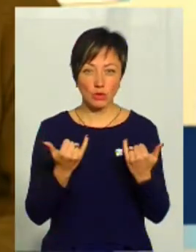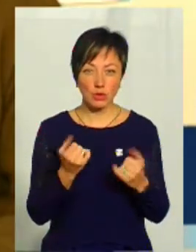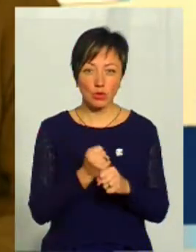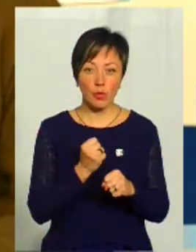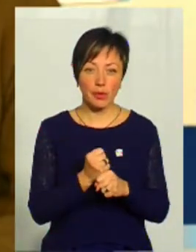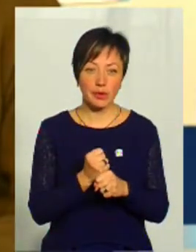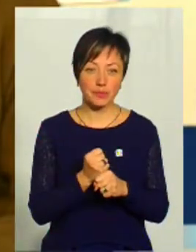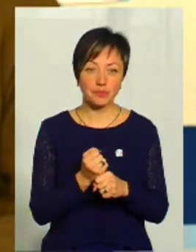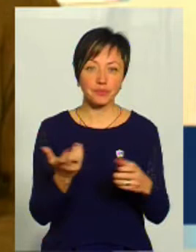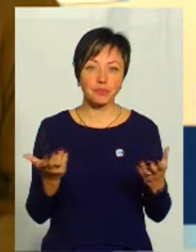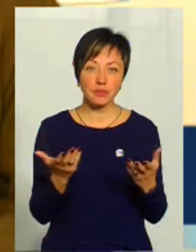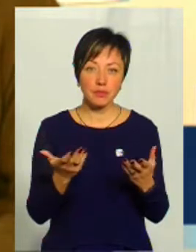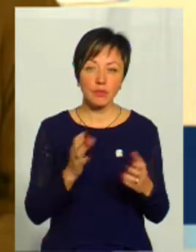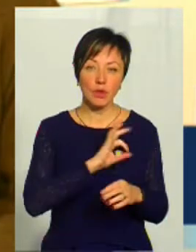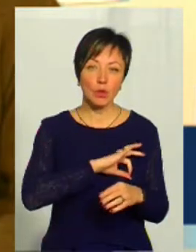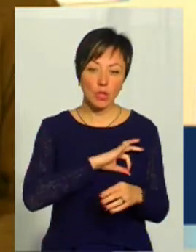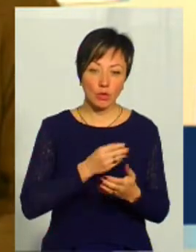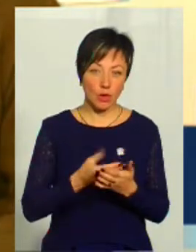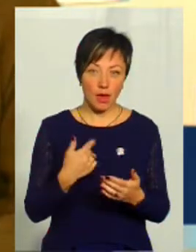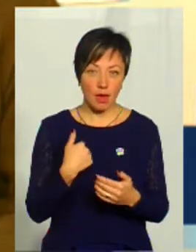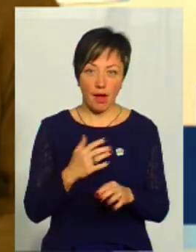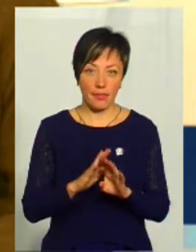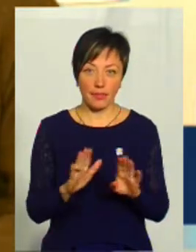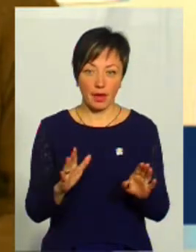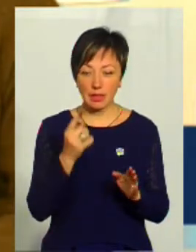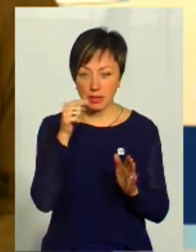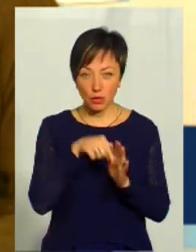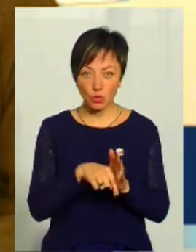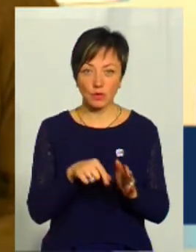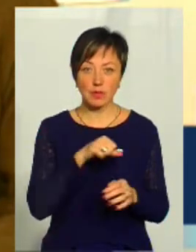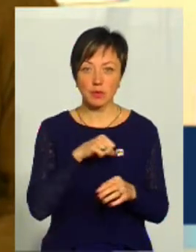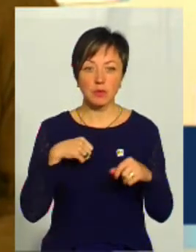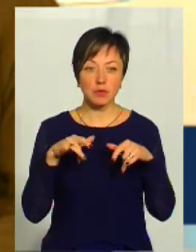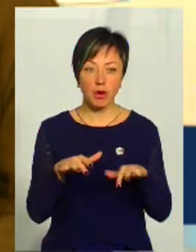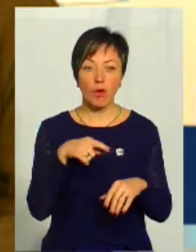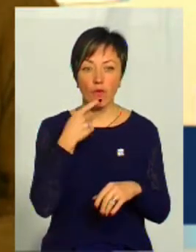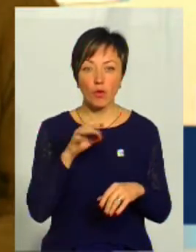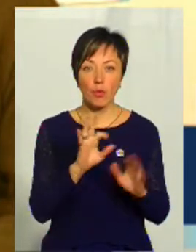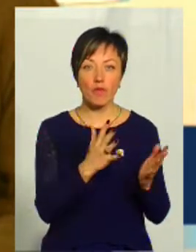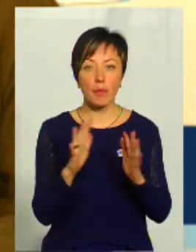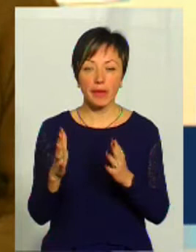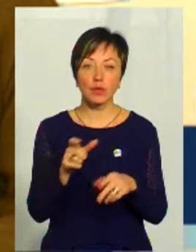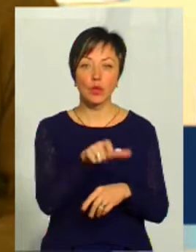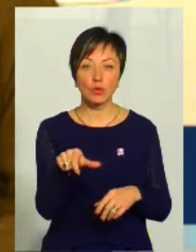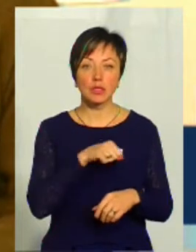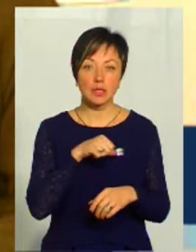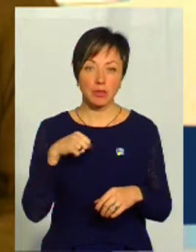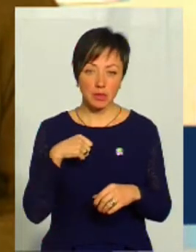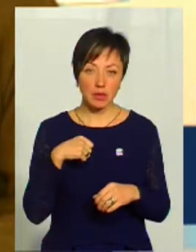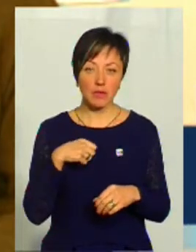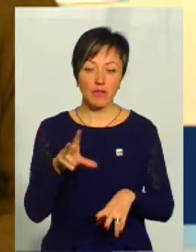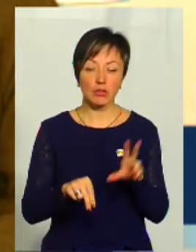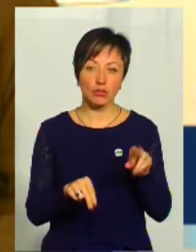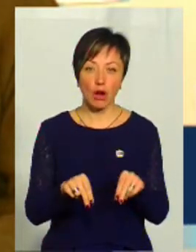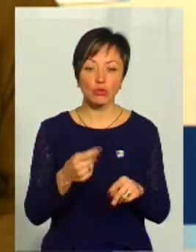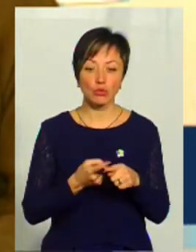робити там так якусь правову оцінку, тобто я не занурююся в самі справи, я говорю про ті випадки, де люди самі, в принципі,